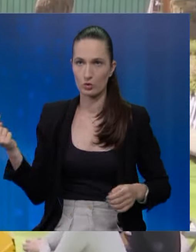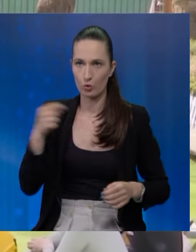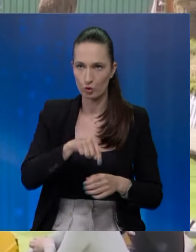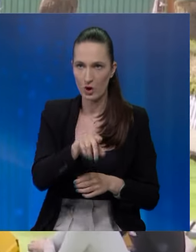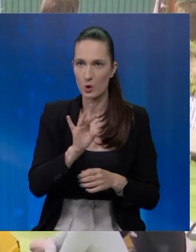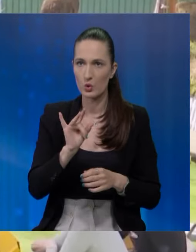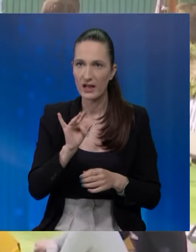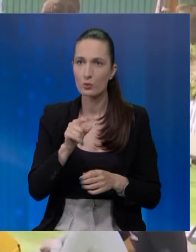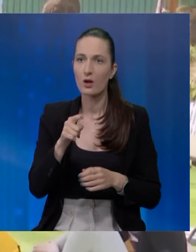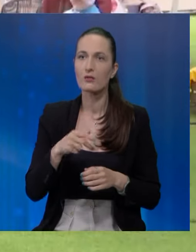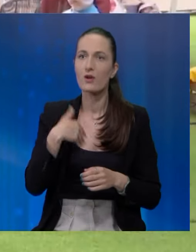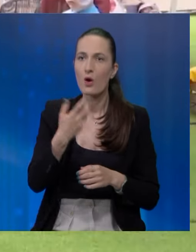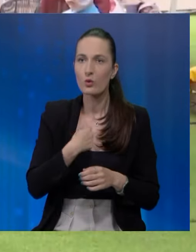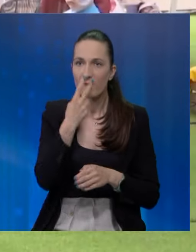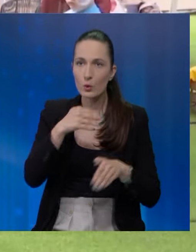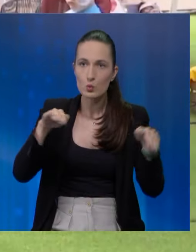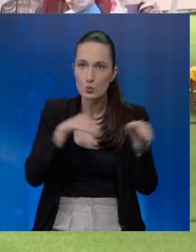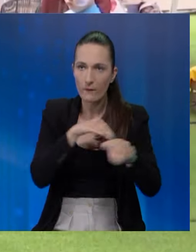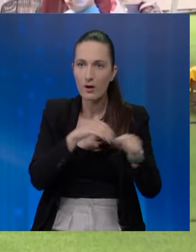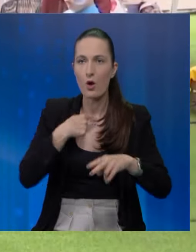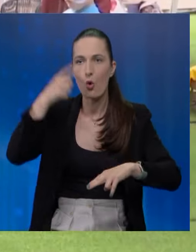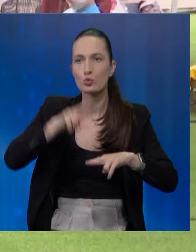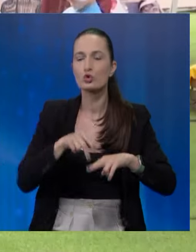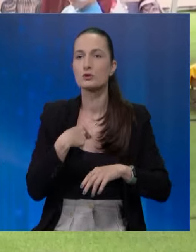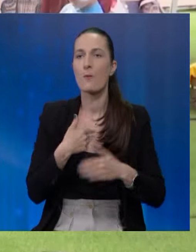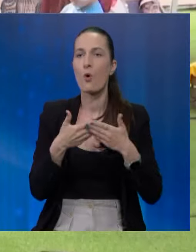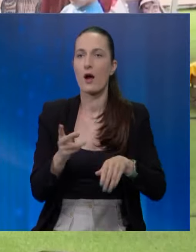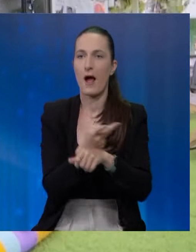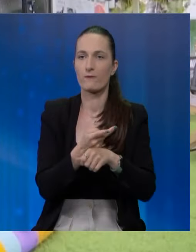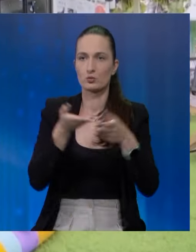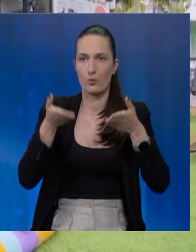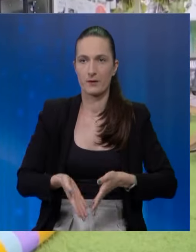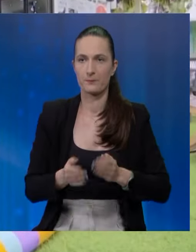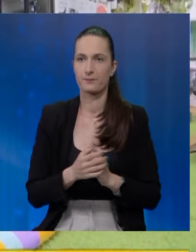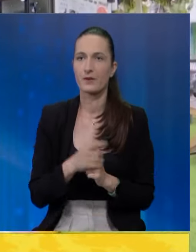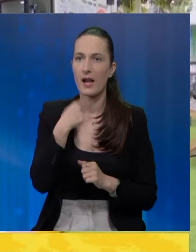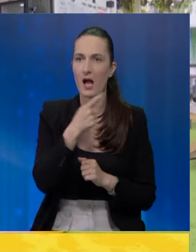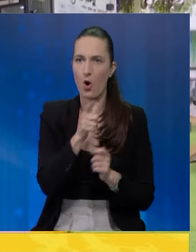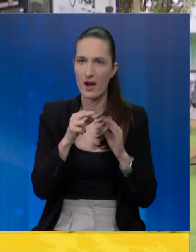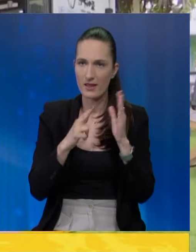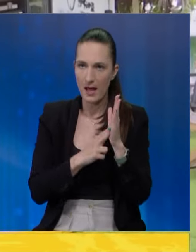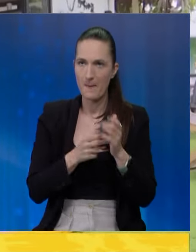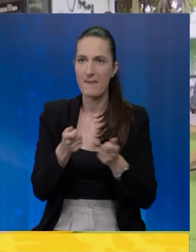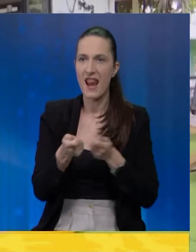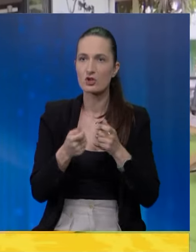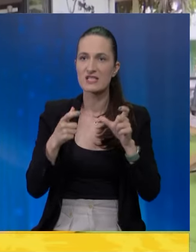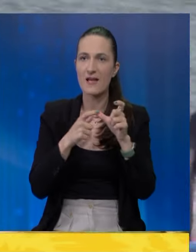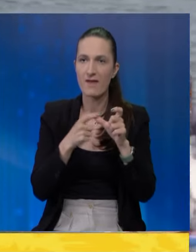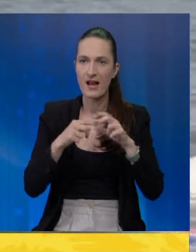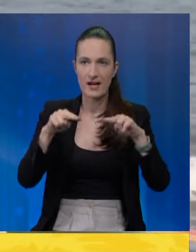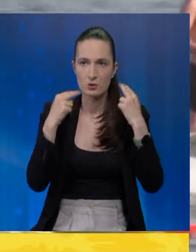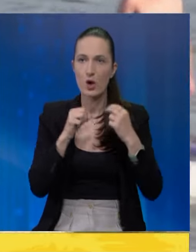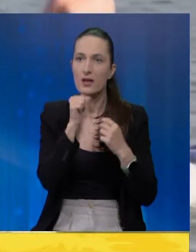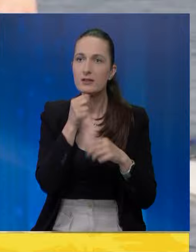došao u zaliv Rijue i nakon što sam video surfere, odlučio sam da otvorim bar ovde, rekao je Lijan An, menadžer savane,